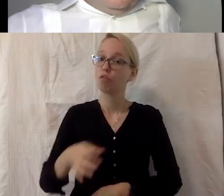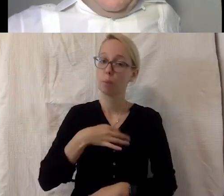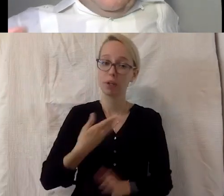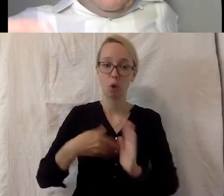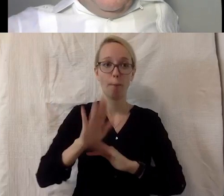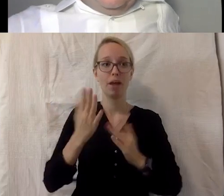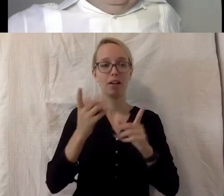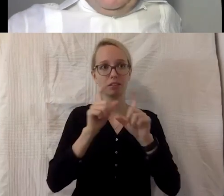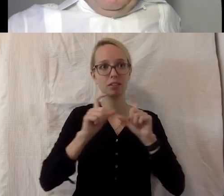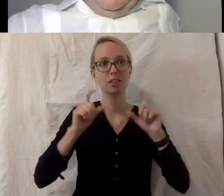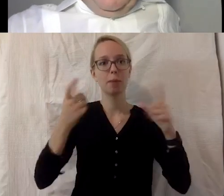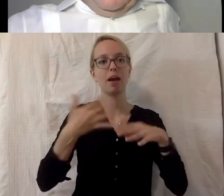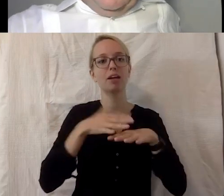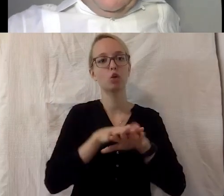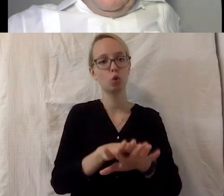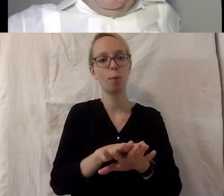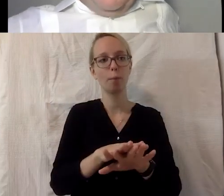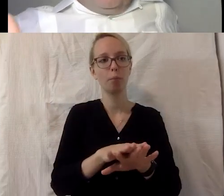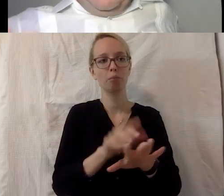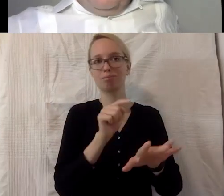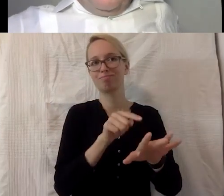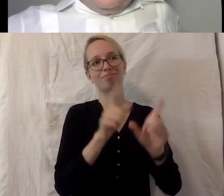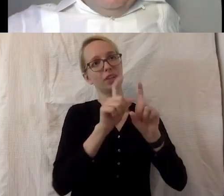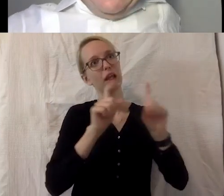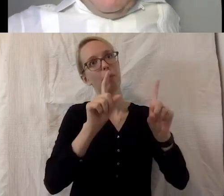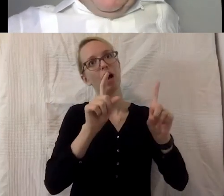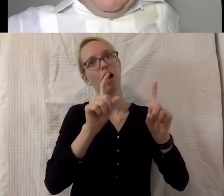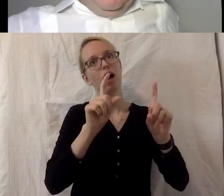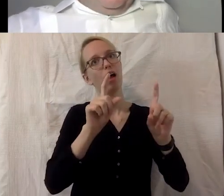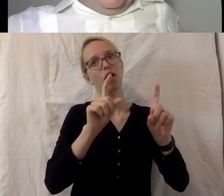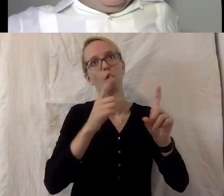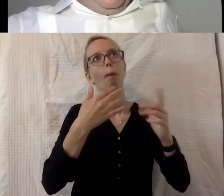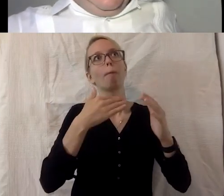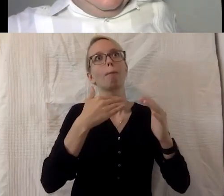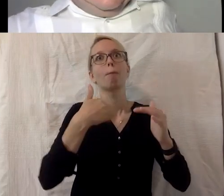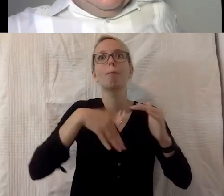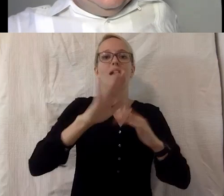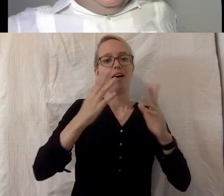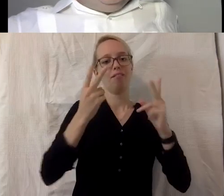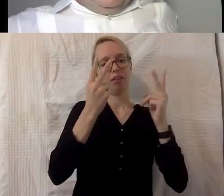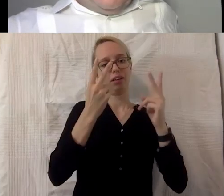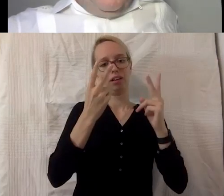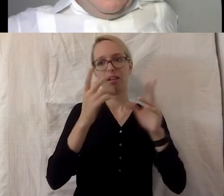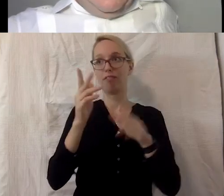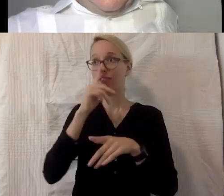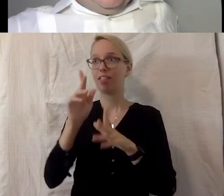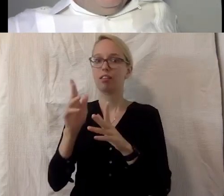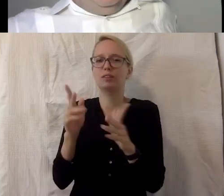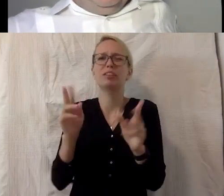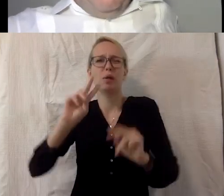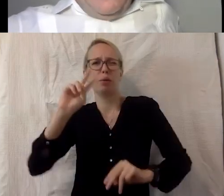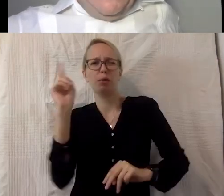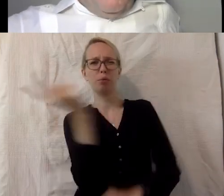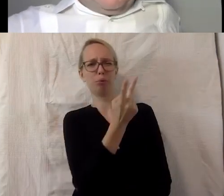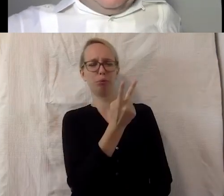Inklusion eigentlich die neue Klimadebatte werden. Wir müssen eigentlich von der Inklusionswende sprechen und müssen eigentlich eine ähnliche Dimension erreichen in